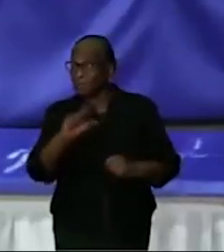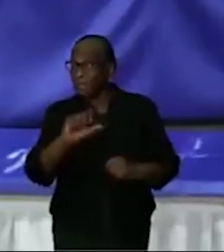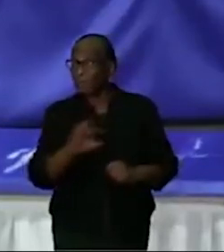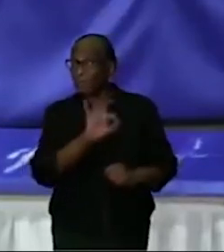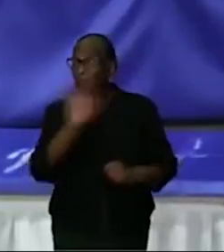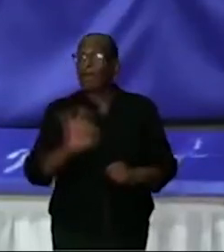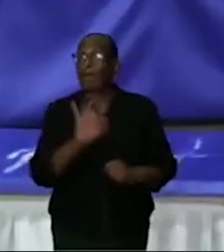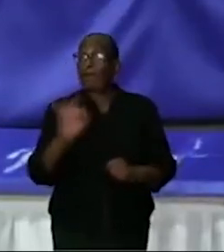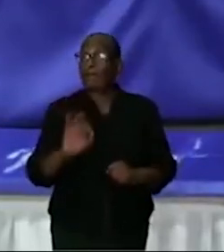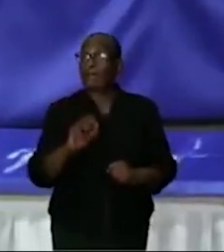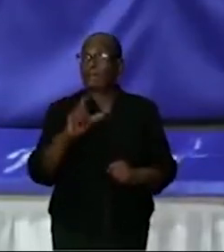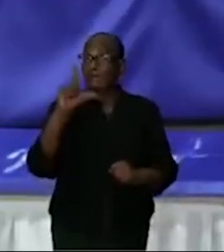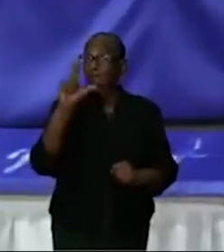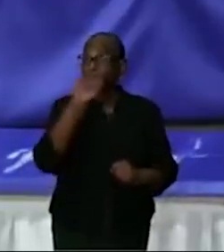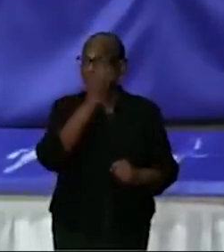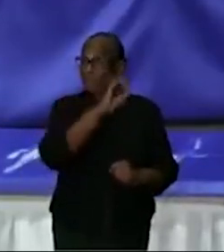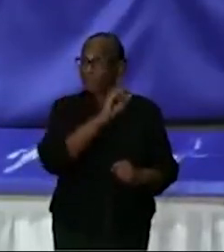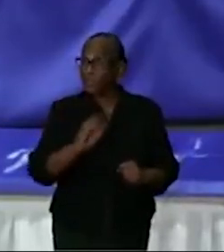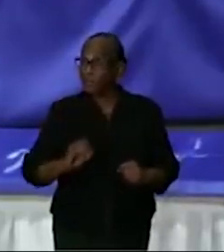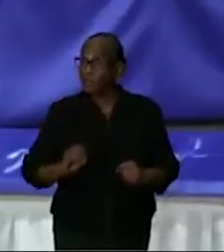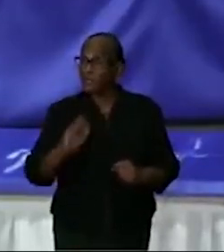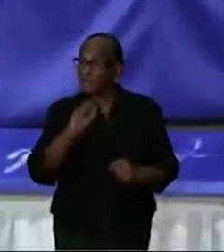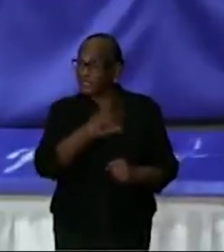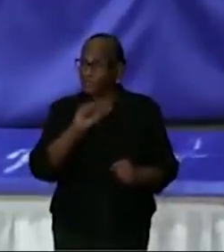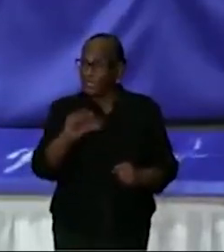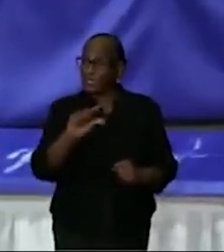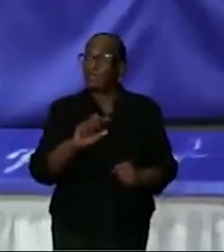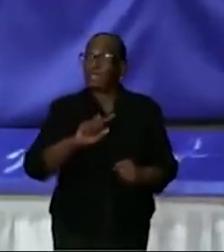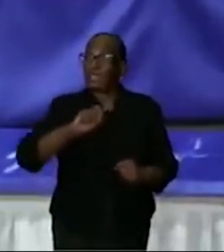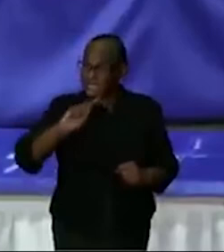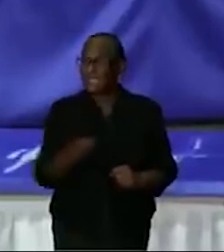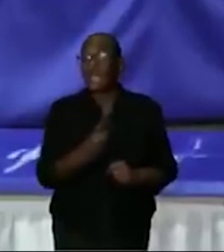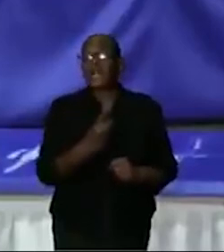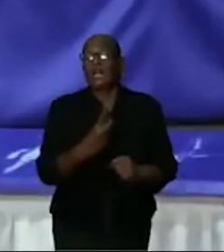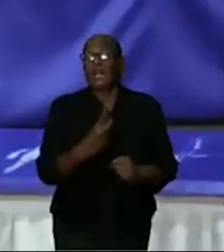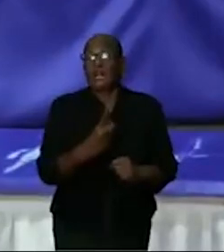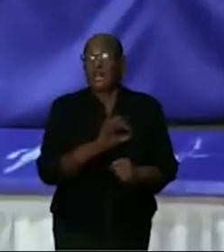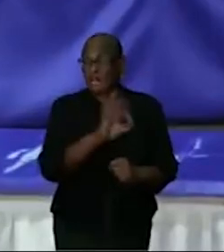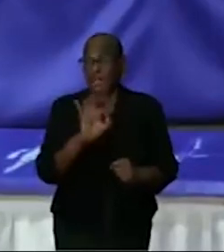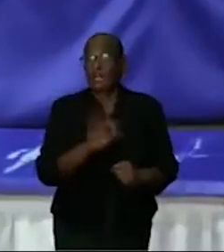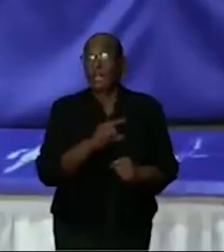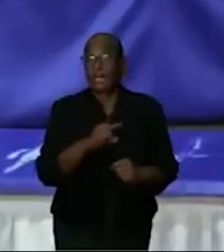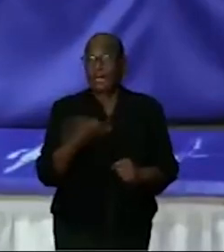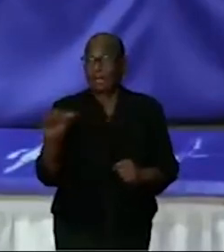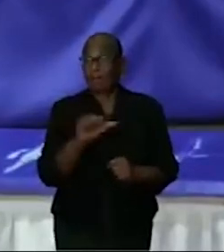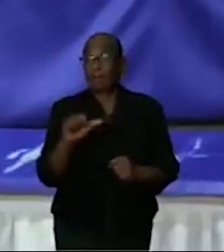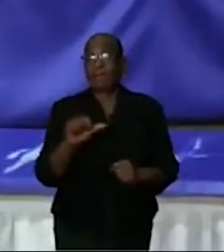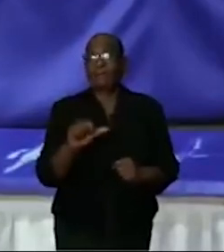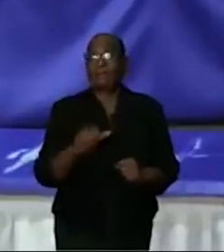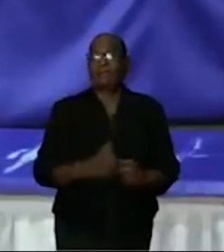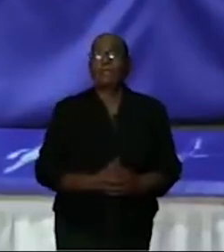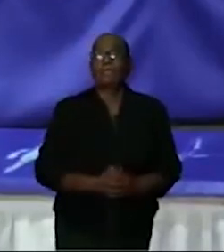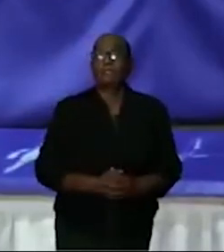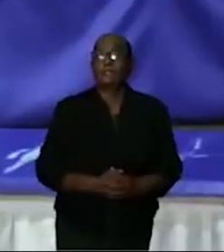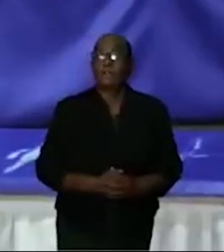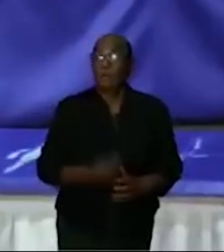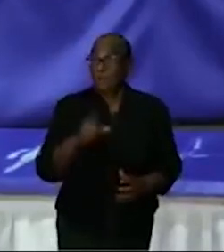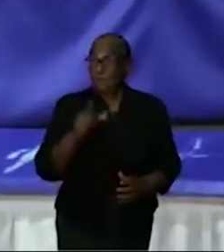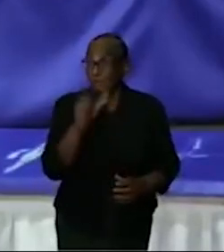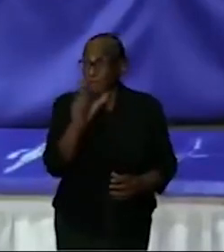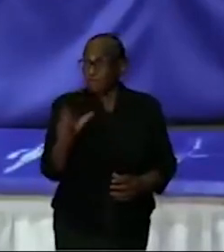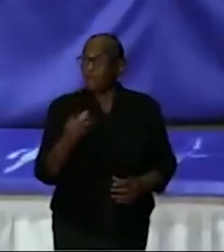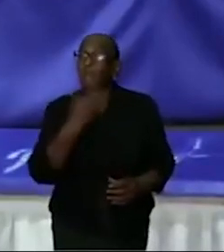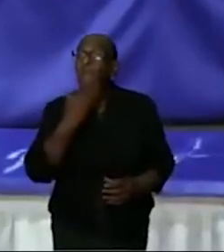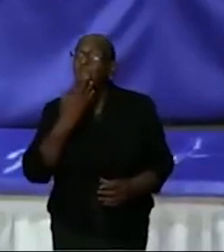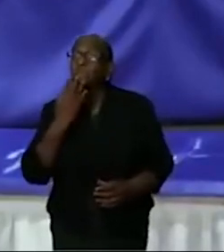70% grotere besmettelijkheid. De mensen die het krijgen die worden ook makkelijker ziek. Dus dat wil